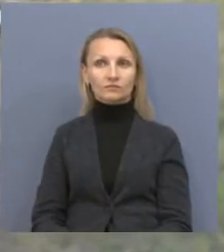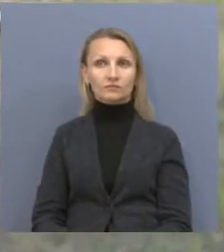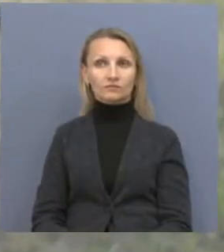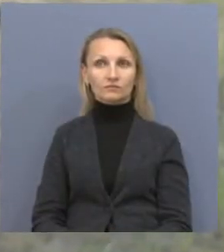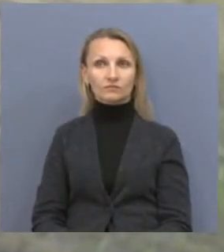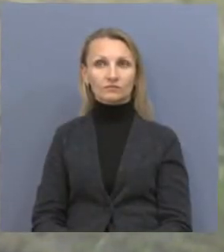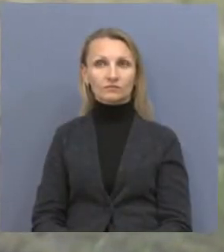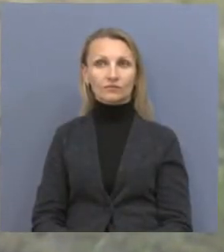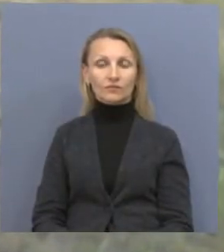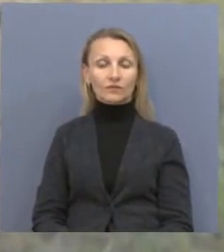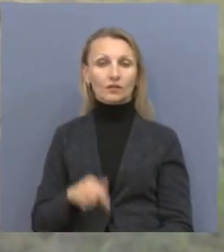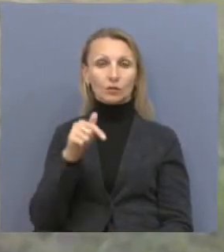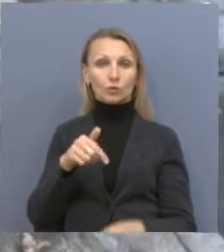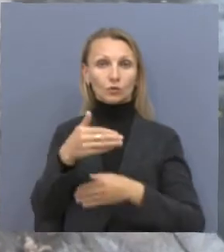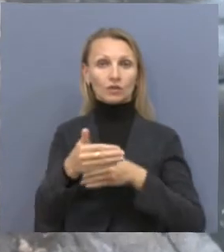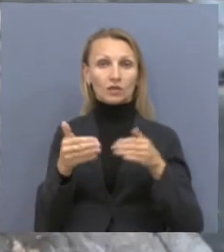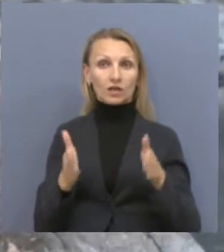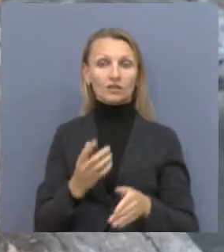Одна семья, тут ящики одна.